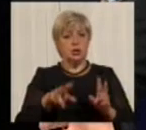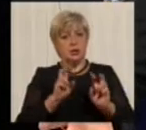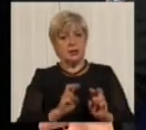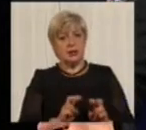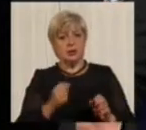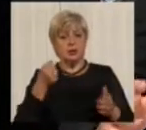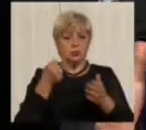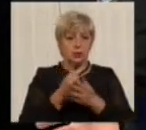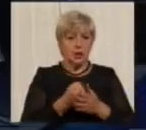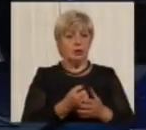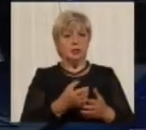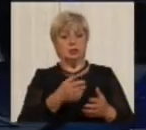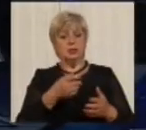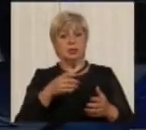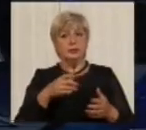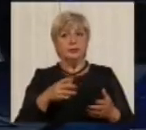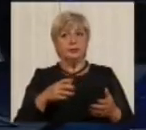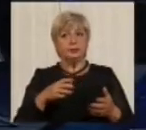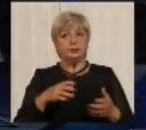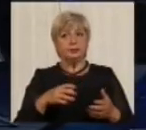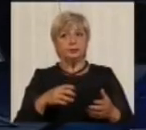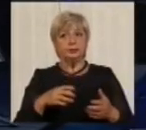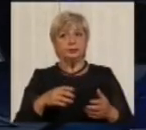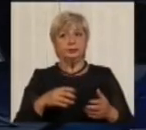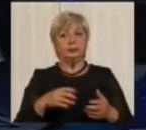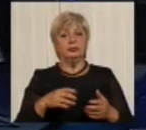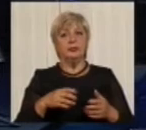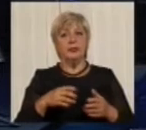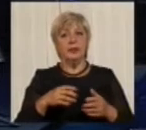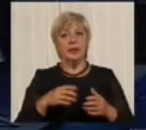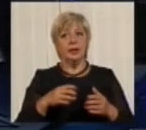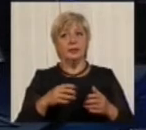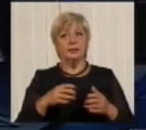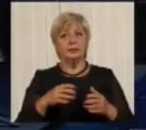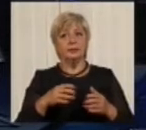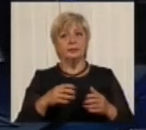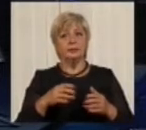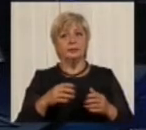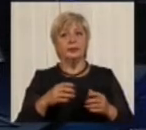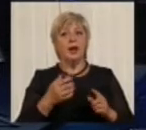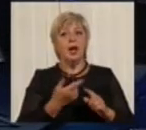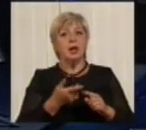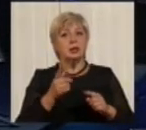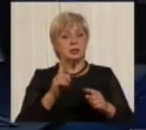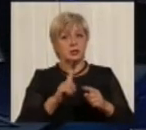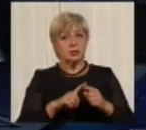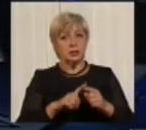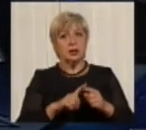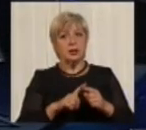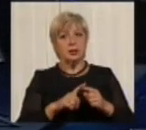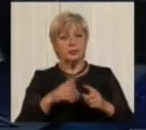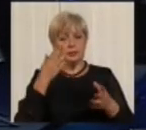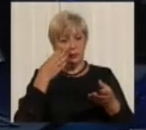пошкодження. На маневреність це не впливає, що там більше людей, ніж за тих паспортом передбачено. Це вже